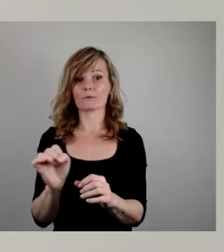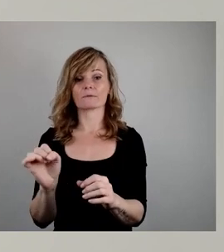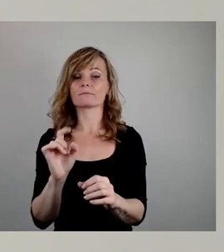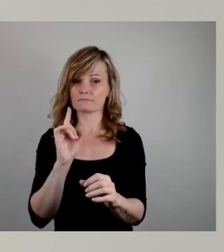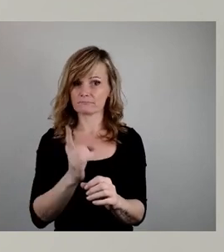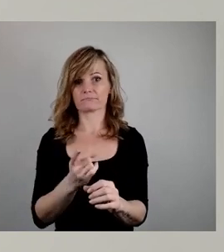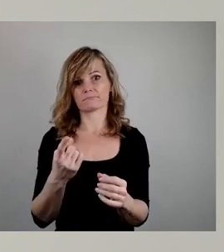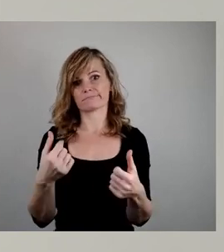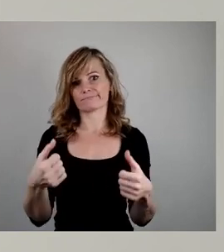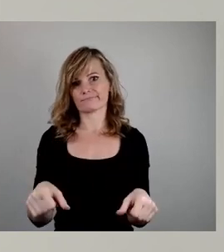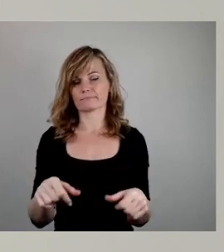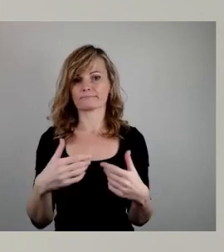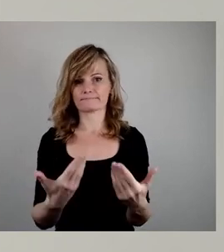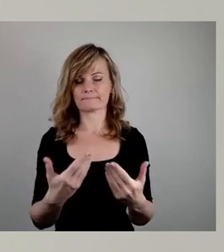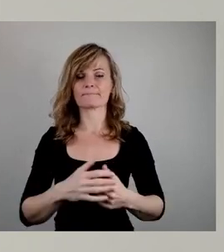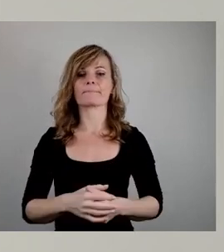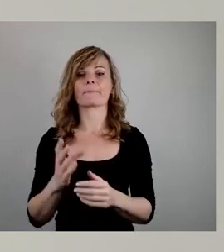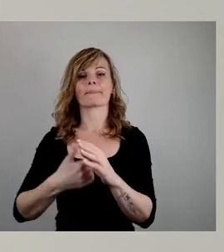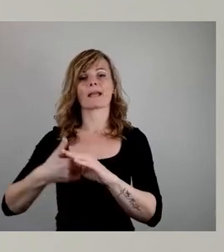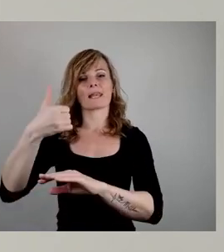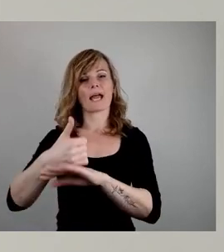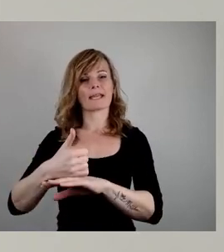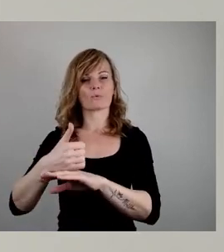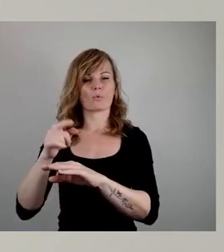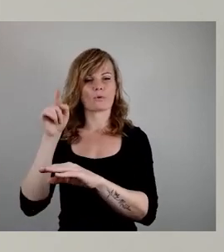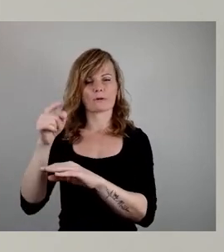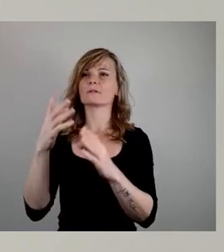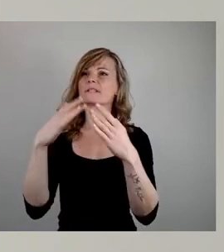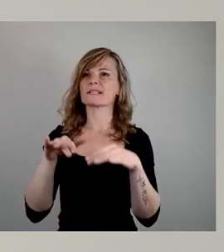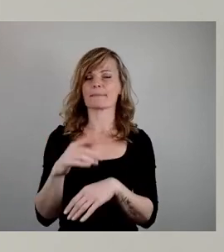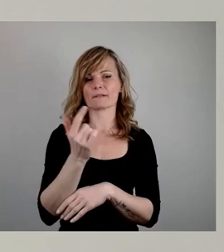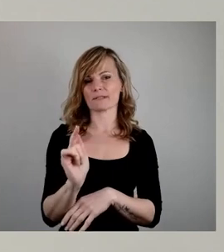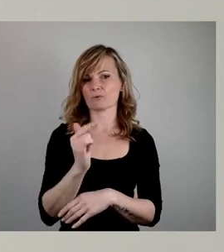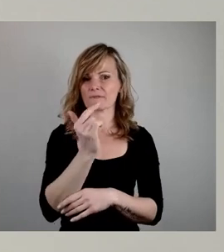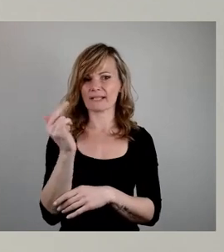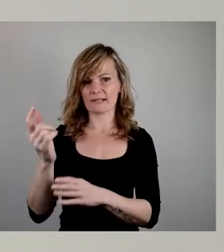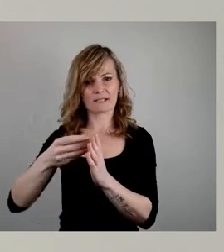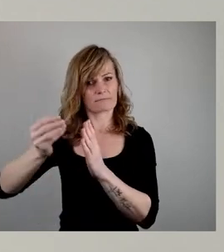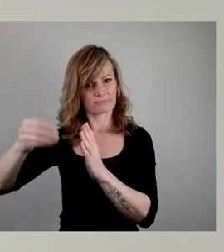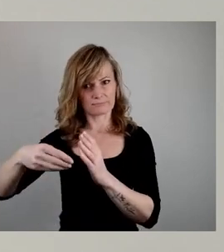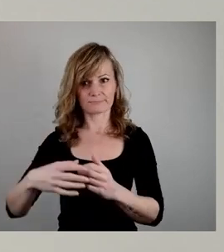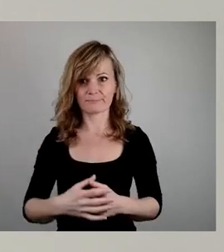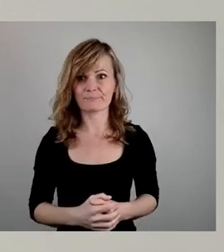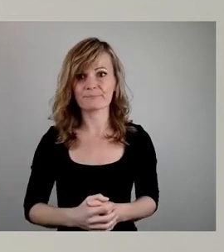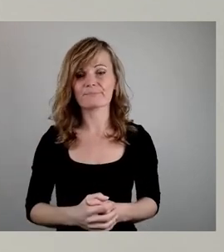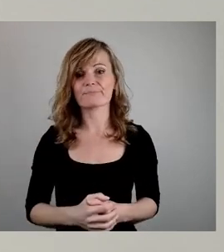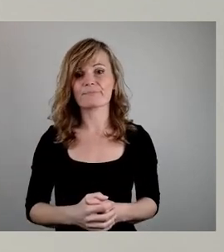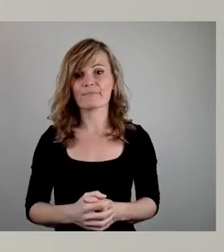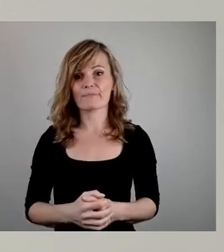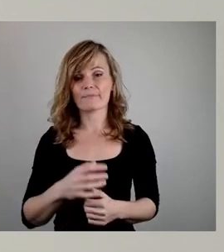hat die Leitungsebene, das ist im Dezember 2022 unterschrieben worden, die Leitungsebene